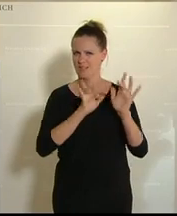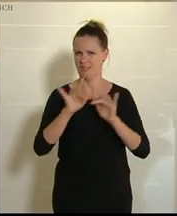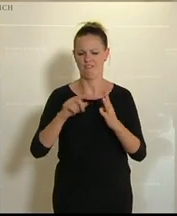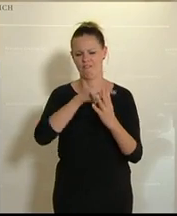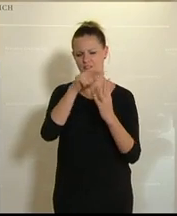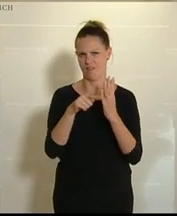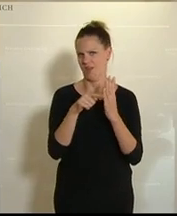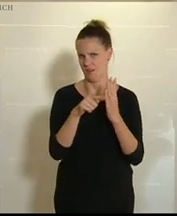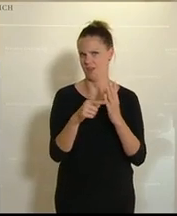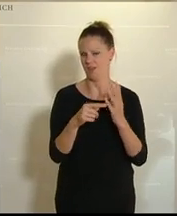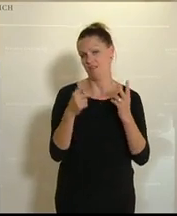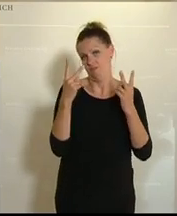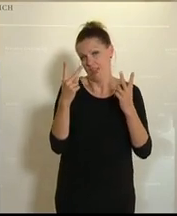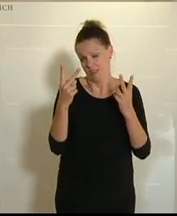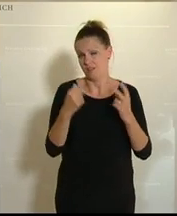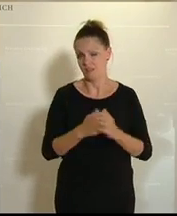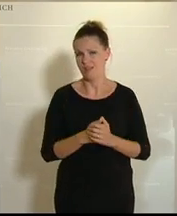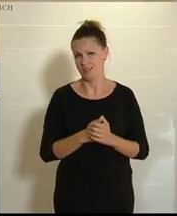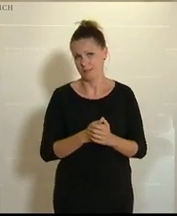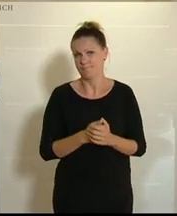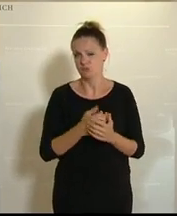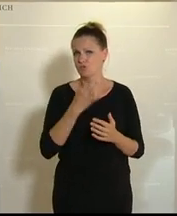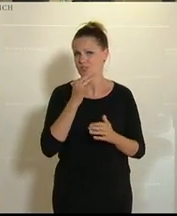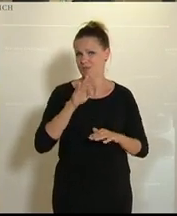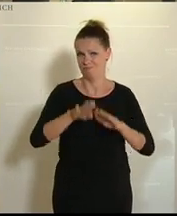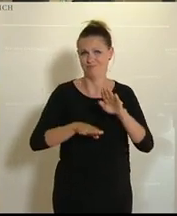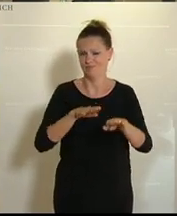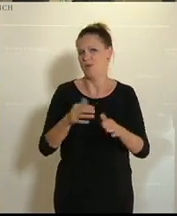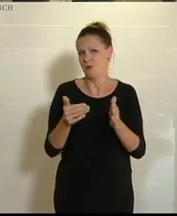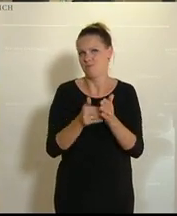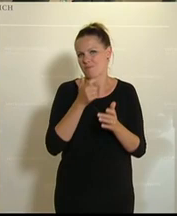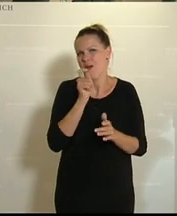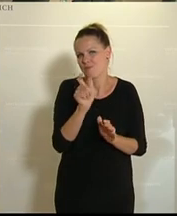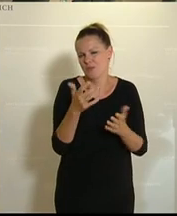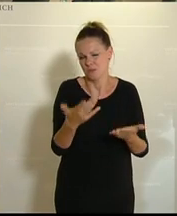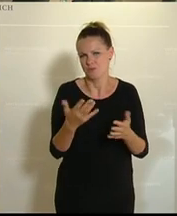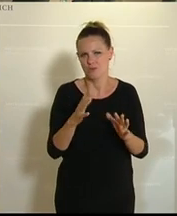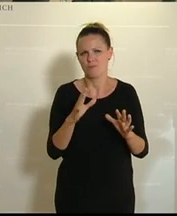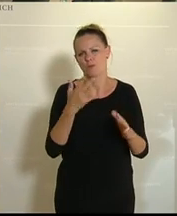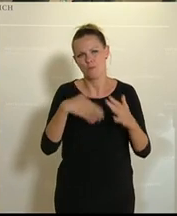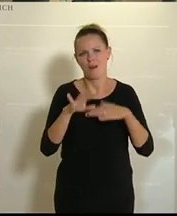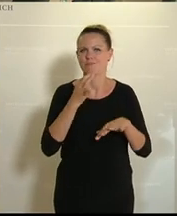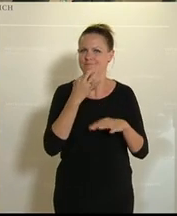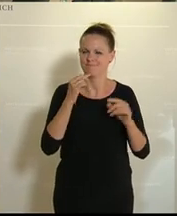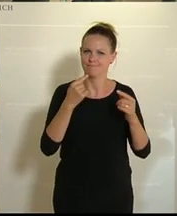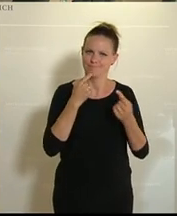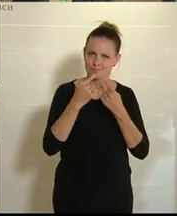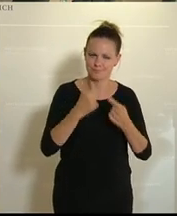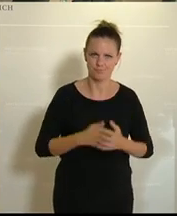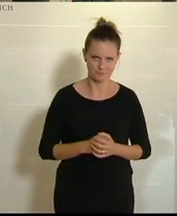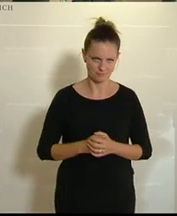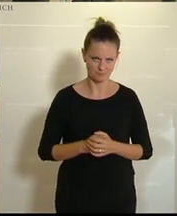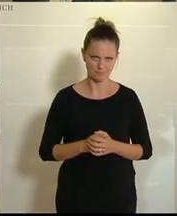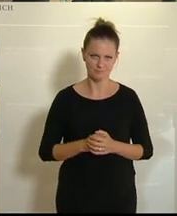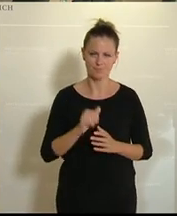vier Zentrale, wirklich auch Meilensteine und die verdienen das Wort Meilensteine eingehe. Das Erste ist